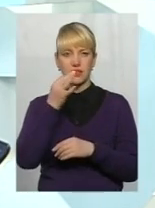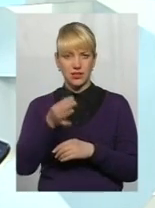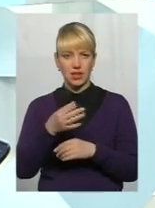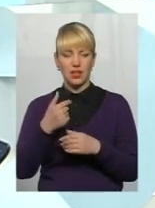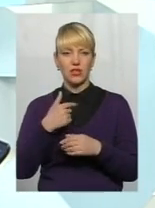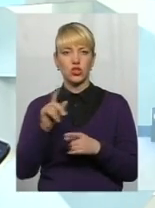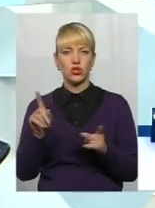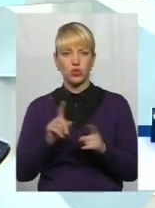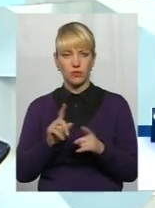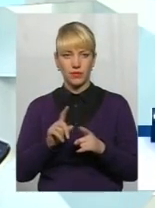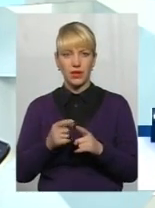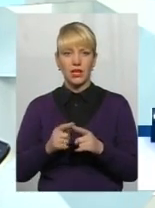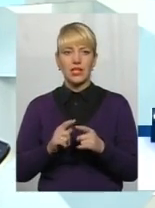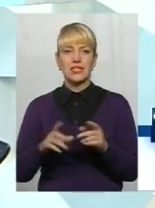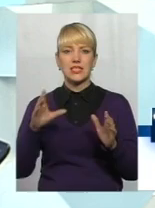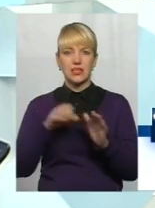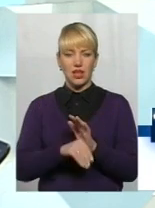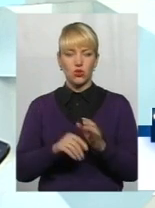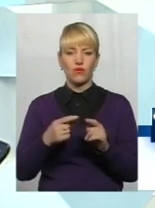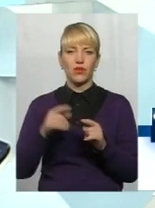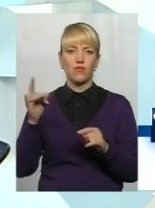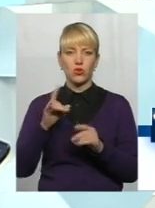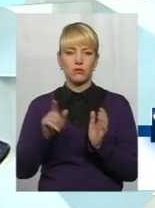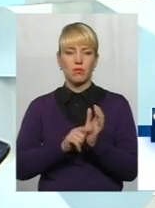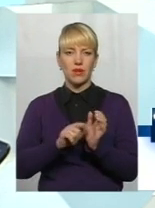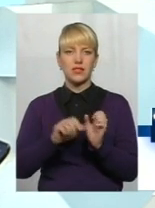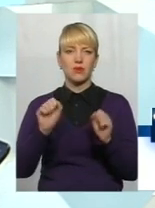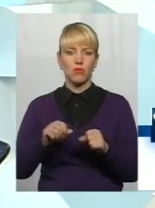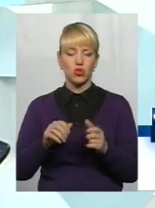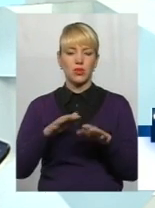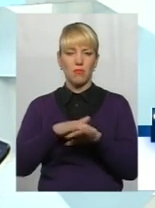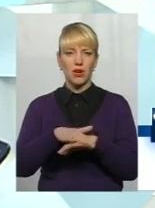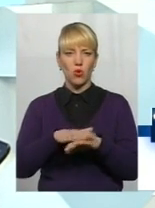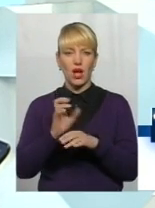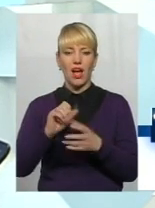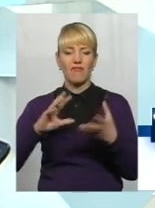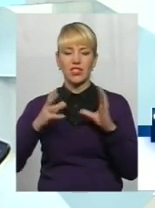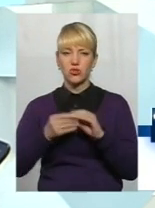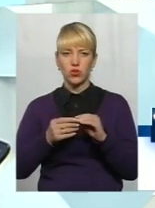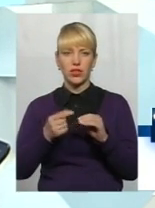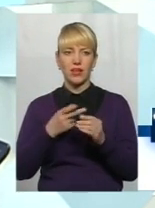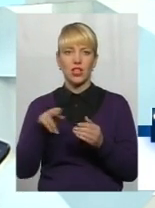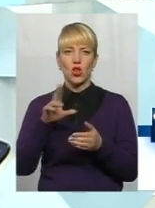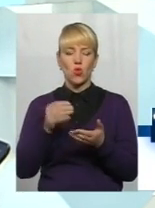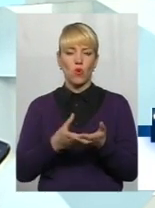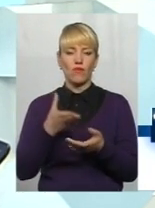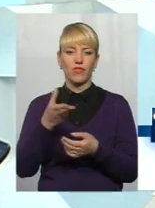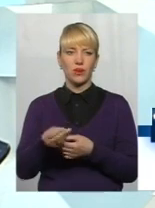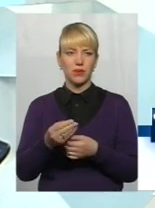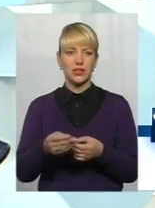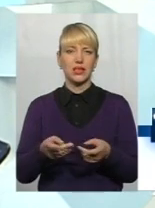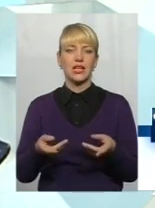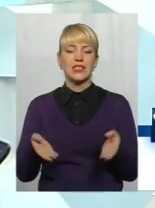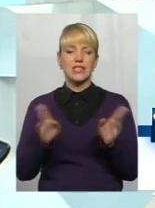складові в розмірі пенсії можуть перерахуватися, а в кінцевому результаті до виплати залишиться те